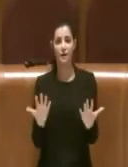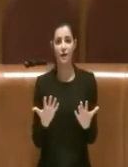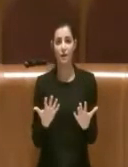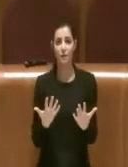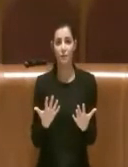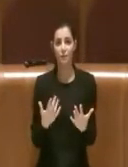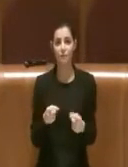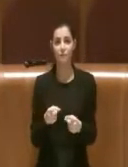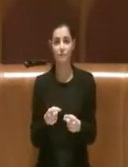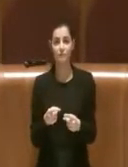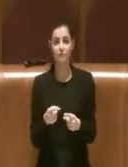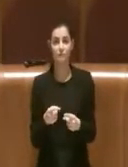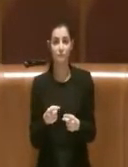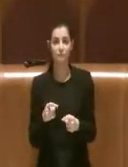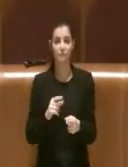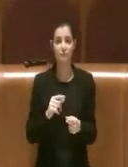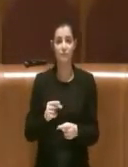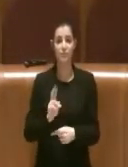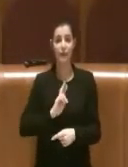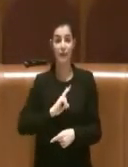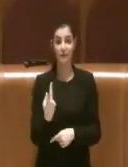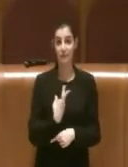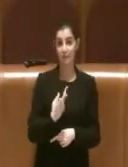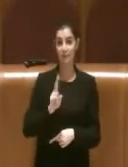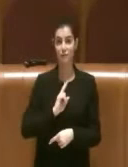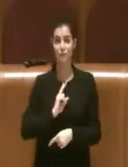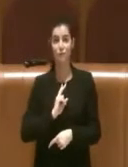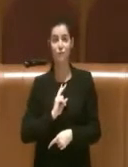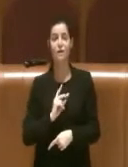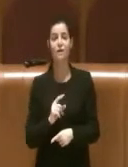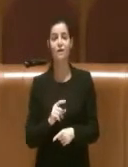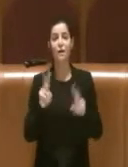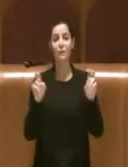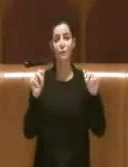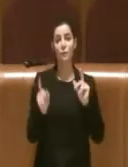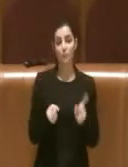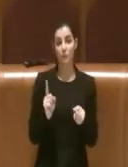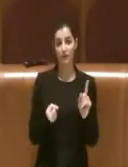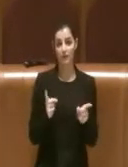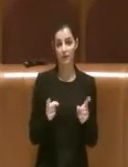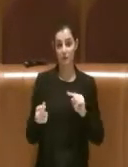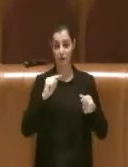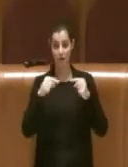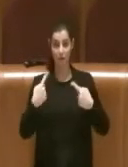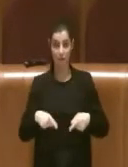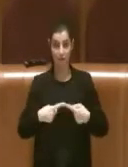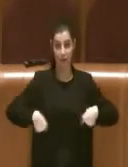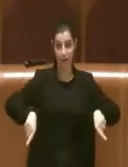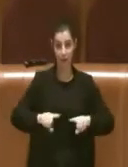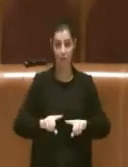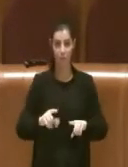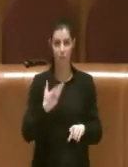le interpretazioni di carattere politico dei provvedimenti che noi in quest'Aula andiamo a valutare. E lo dico perché non voglio